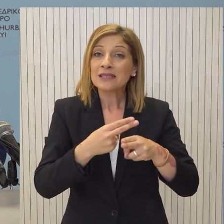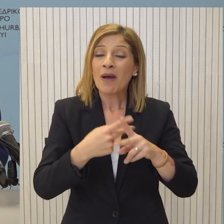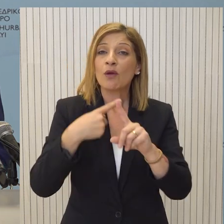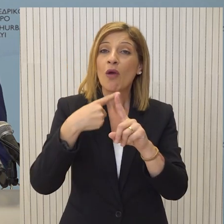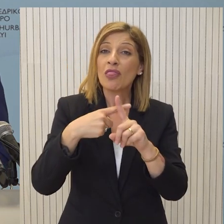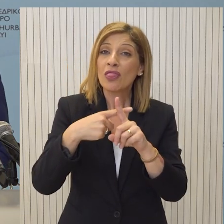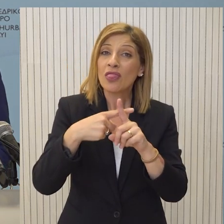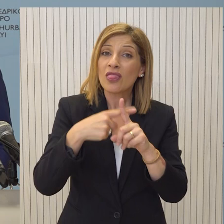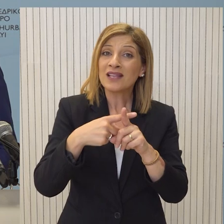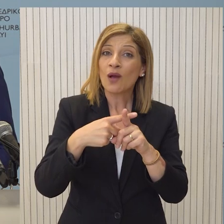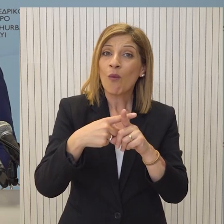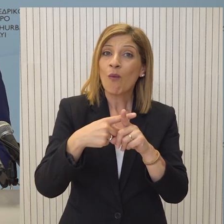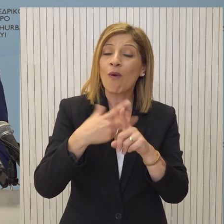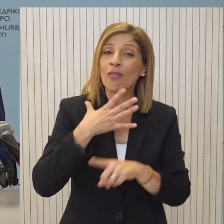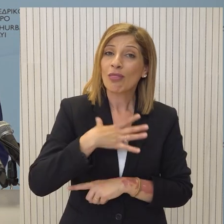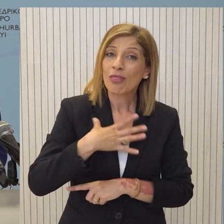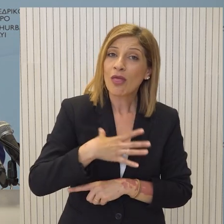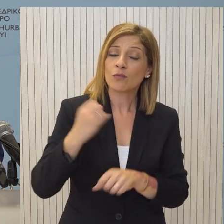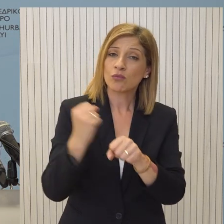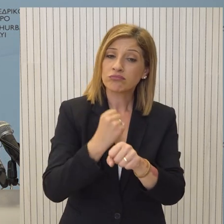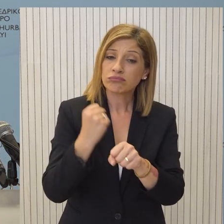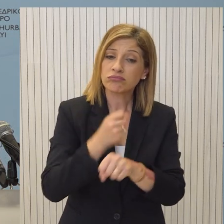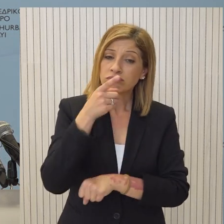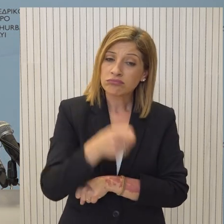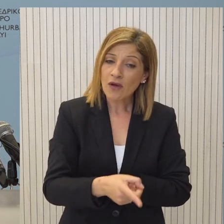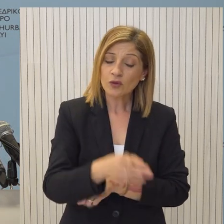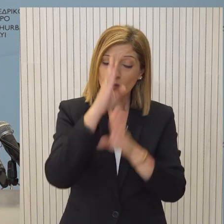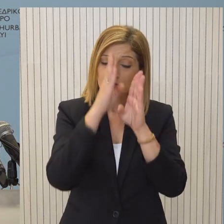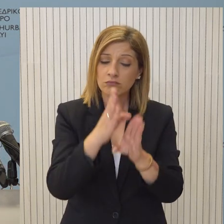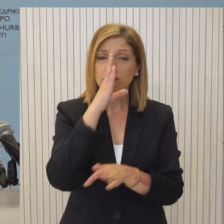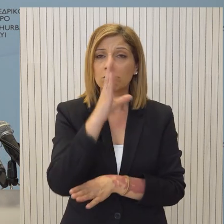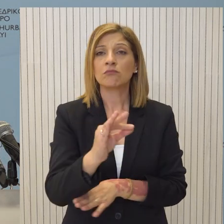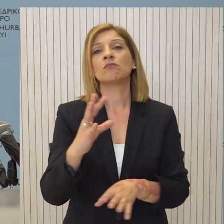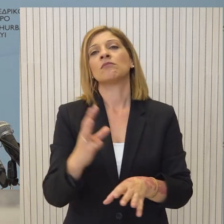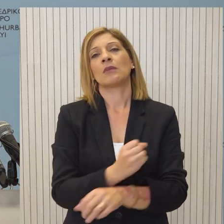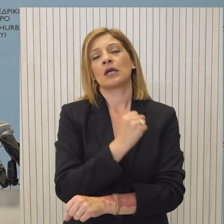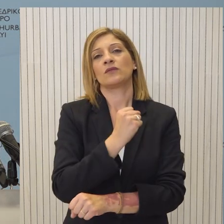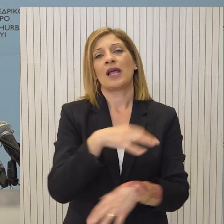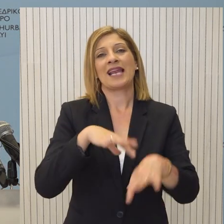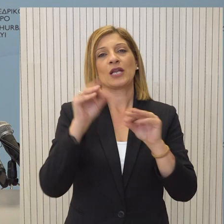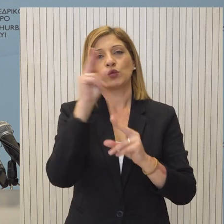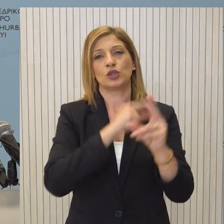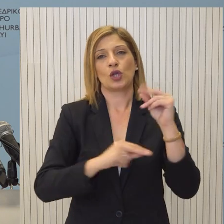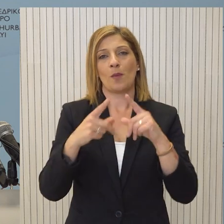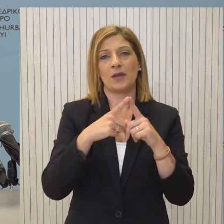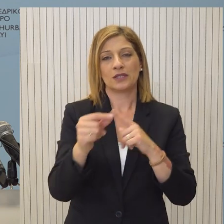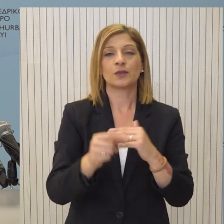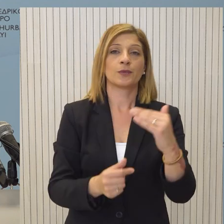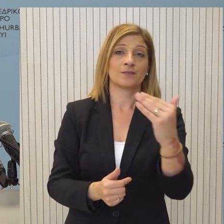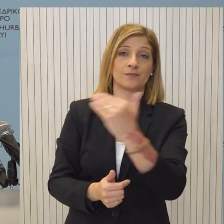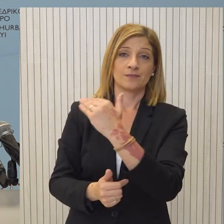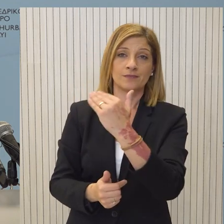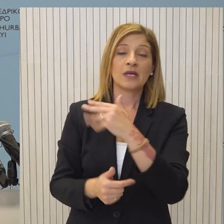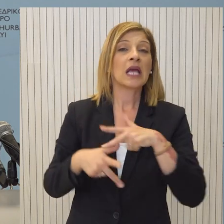εμείς την χαιρετίζουμε και όχι μόνο την χαιρετίζουμε, αλλά θα εργαστούμε με απόλυτη ειλικρίνεια ούτως ώστε να καταστεί εφικτή επανέναρξη των διαπραγματεύσεων. Κύριε Πρόσωπε,